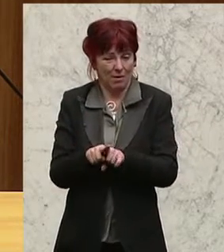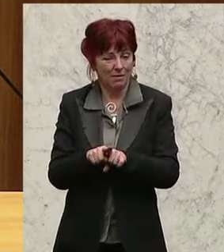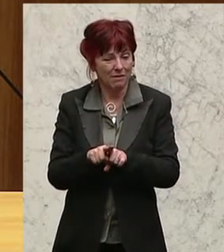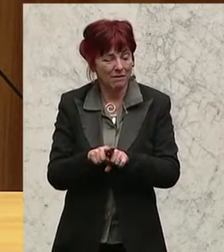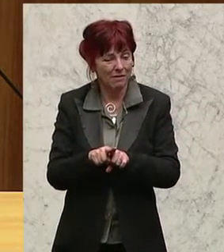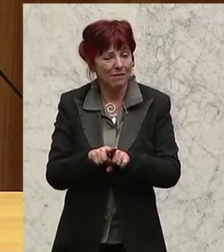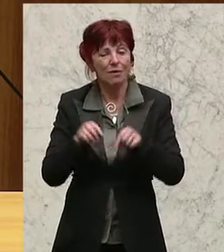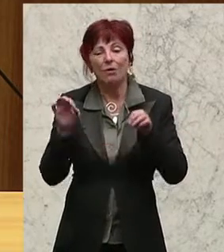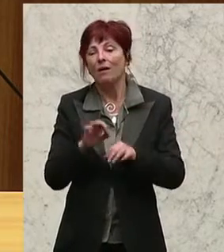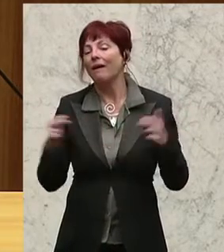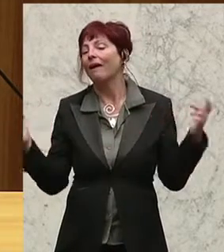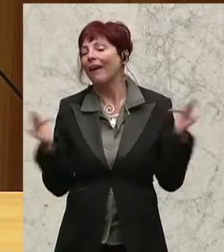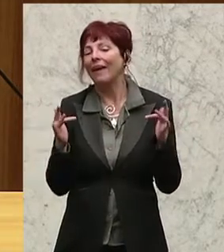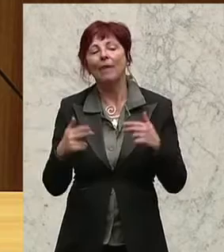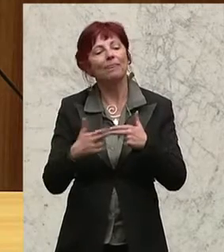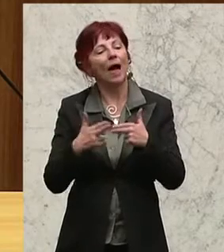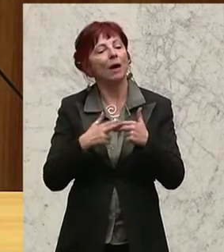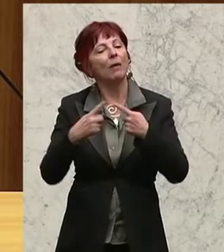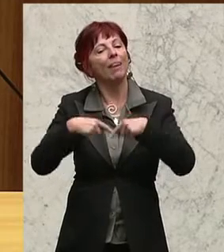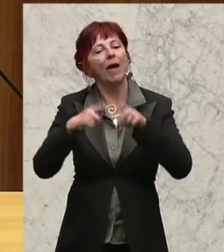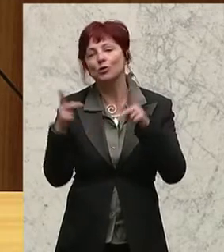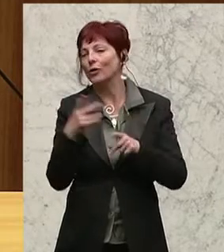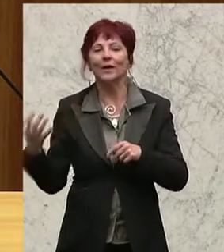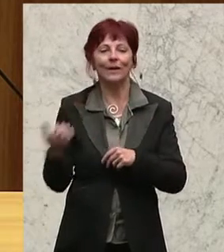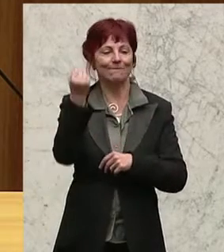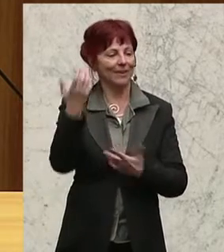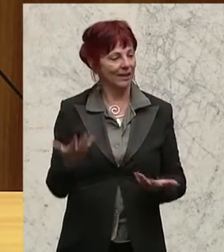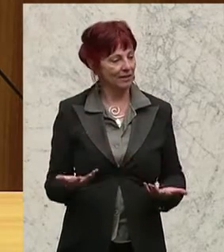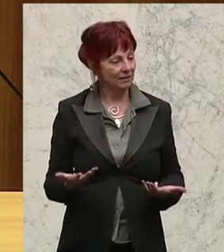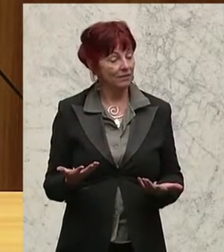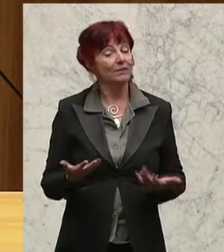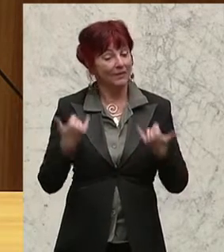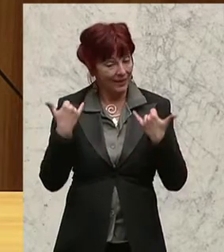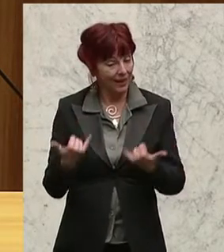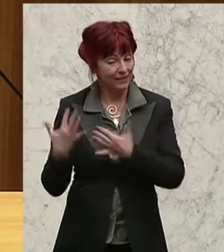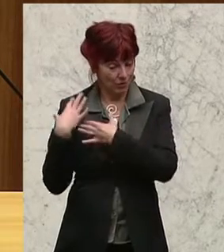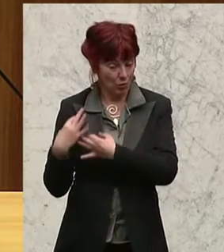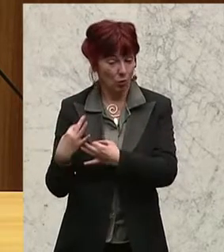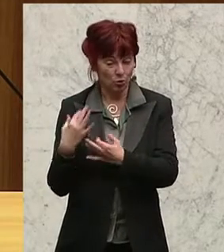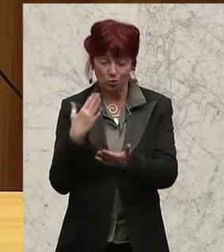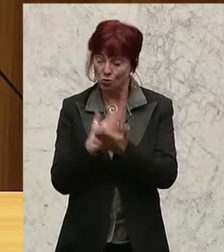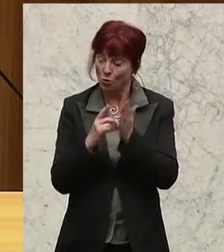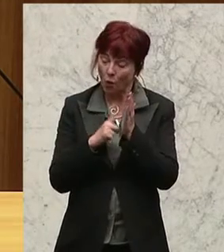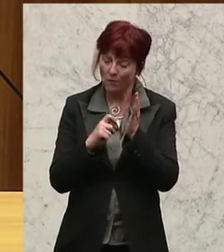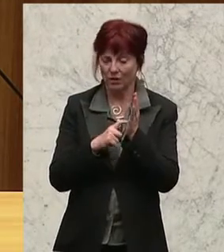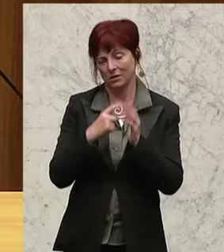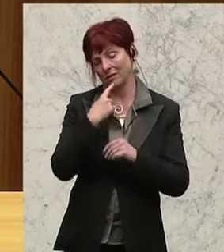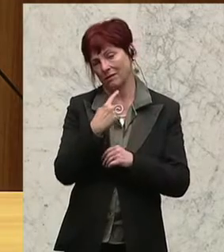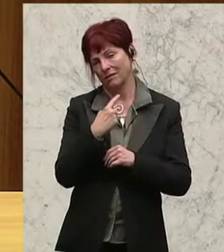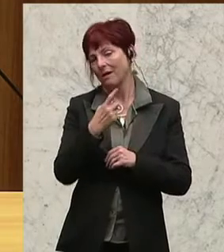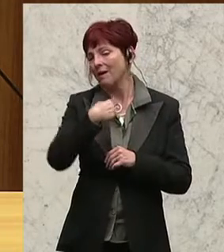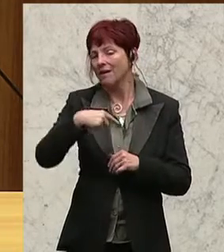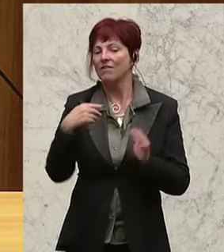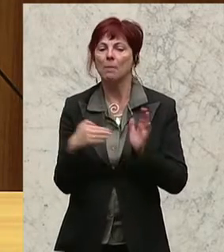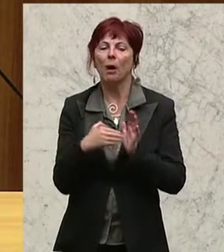seine Nachbarländer erfolgreich sein. Und so wiederhole ich auch hier, was ich an anderer Stelle schon so oft gesagt habe, wir brauchen mehr